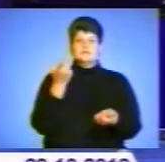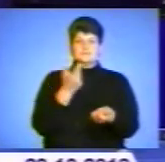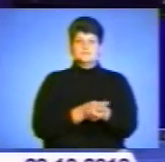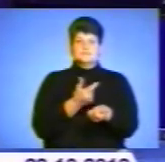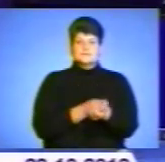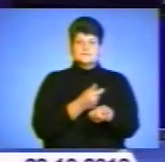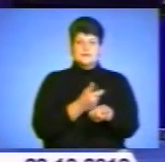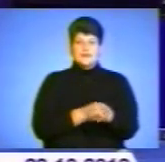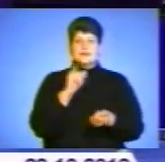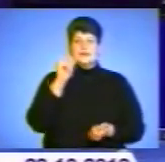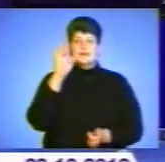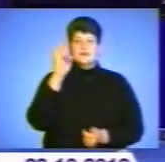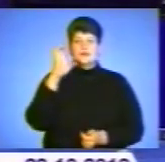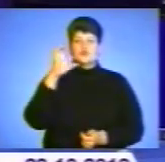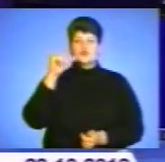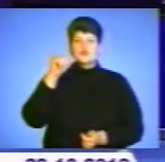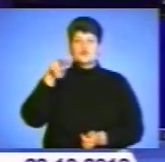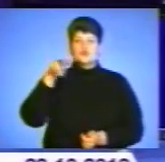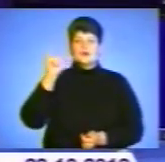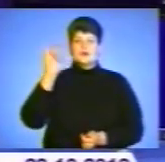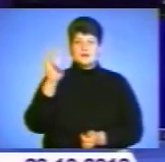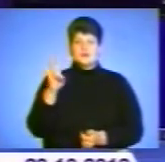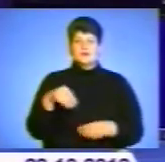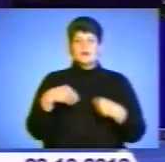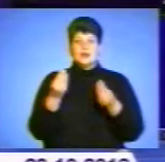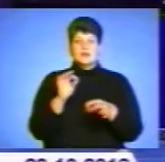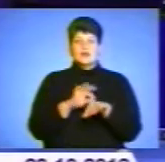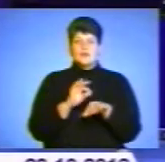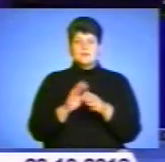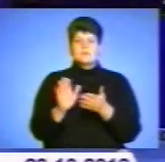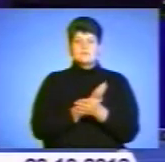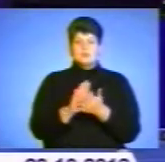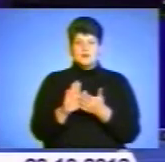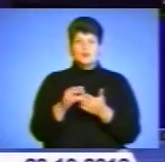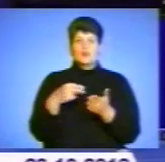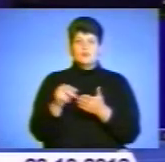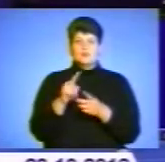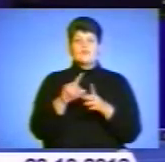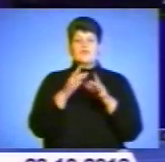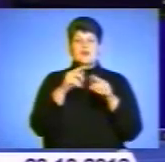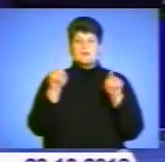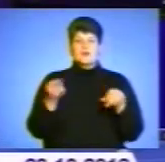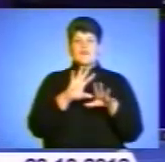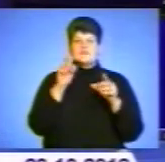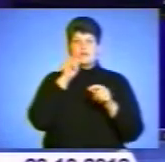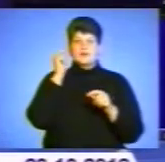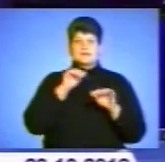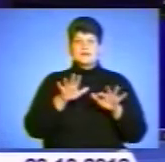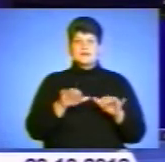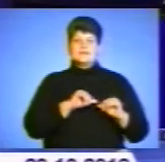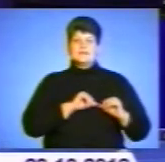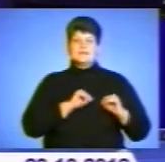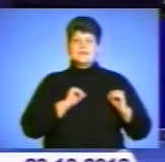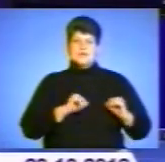інсуліну. У користування хворим прилади передали безкоштовно, бо придбані вони у рамках всеукраїнської благодійної акції «Серце до